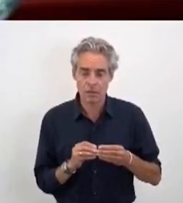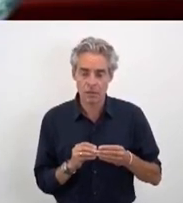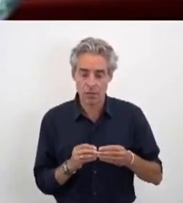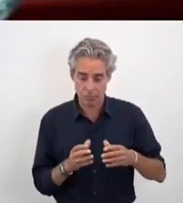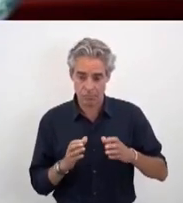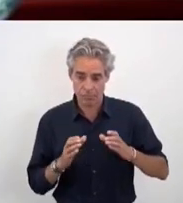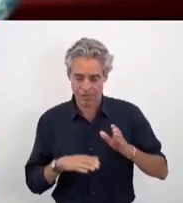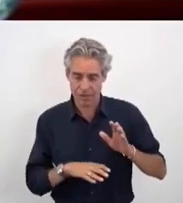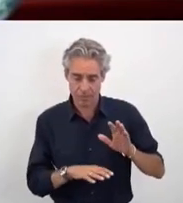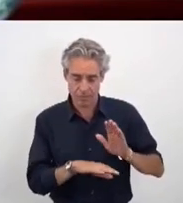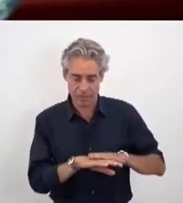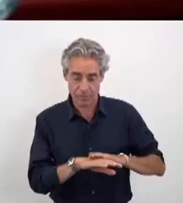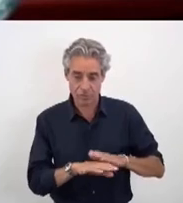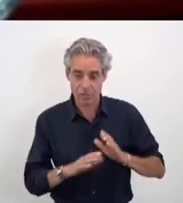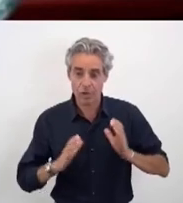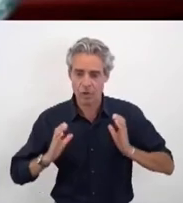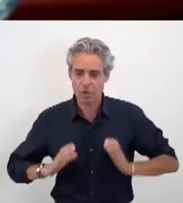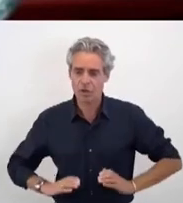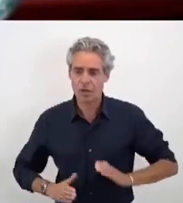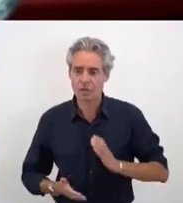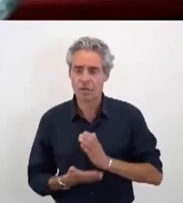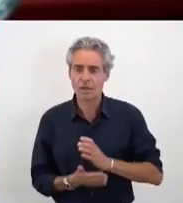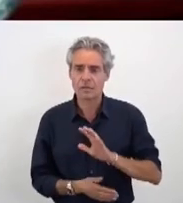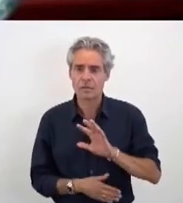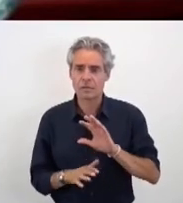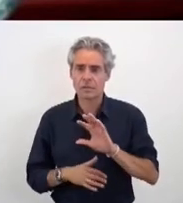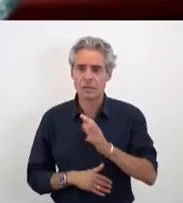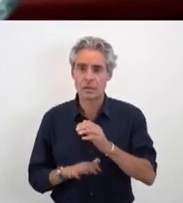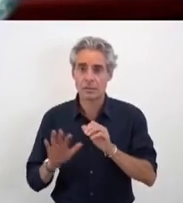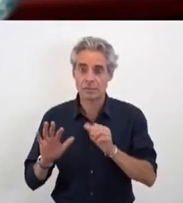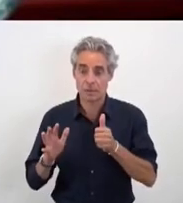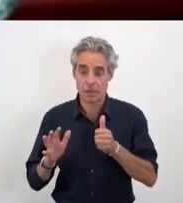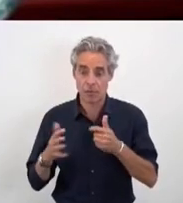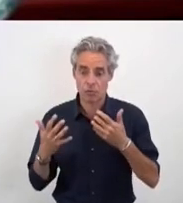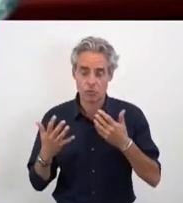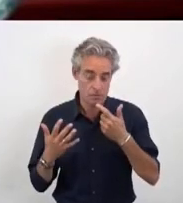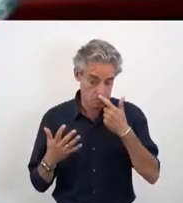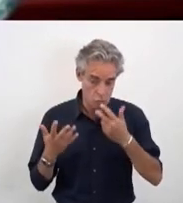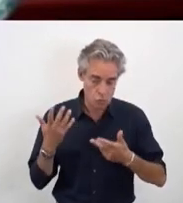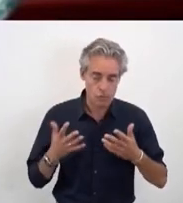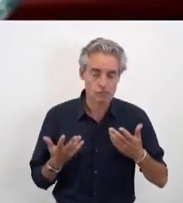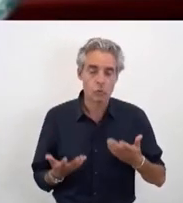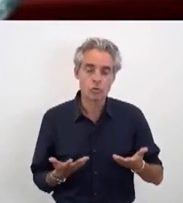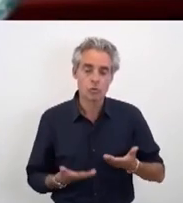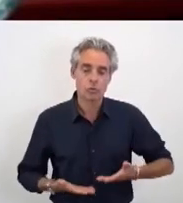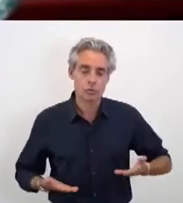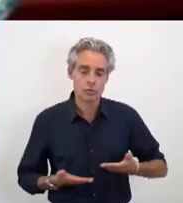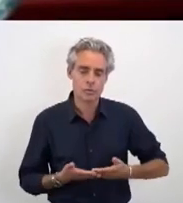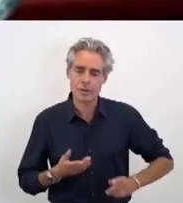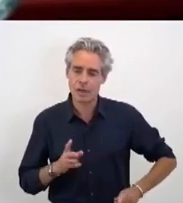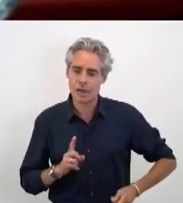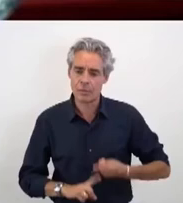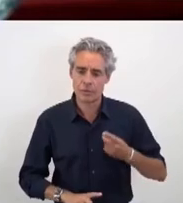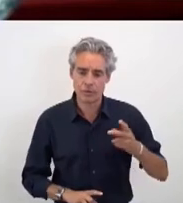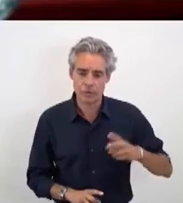singulièrement en sixième et en cinquième. Et il me paraît aujourd'hui déterminant